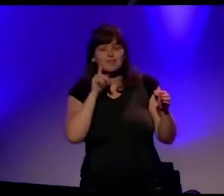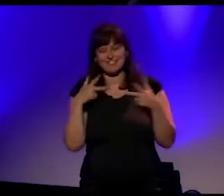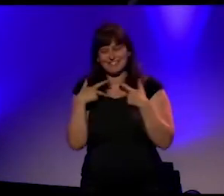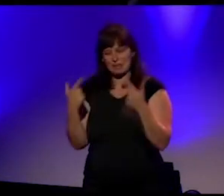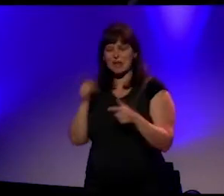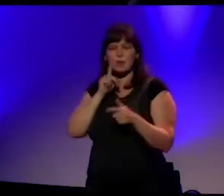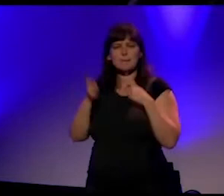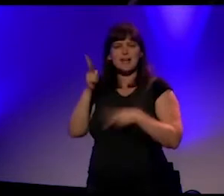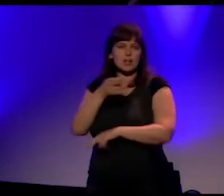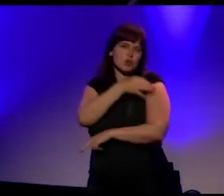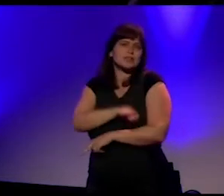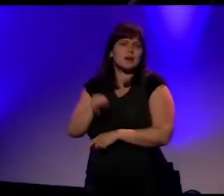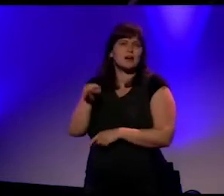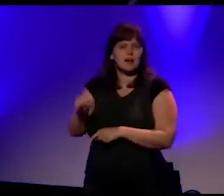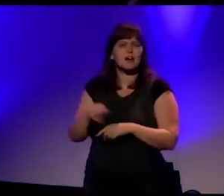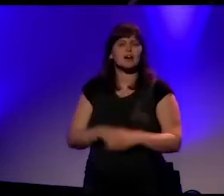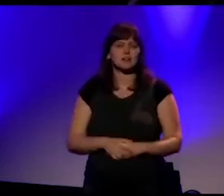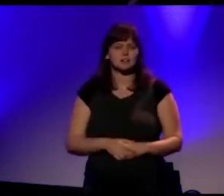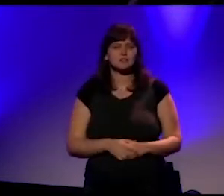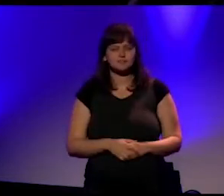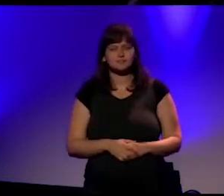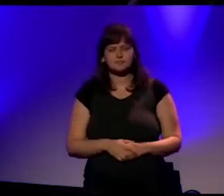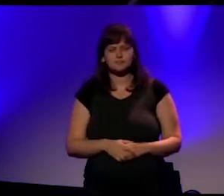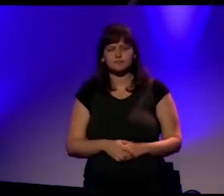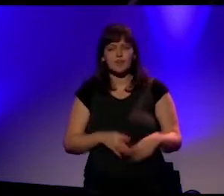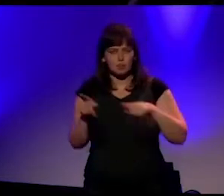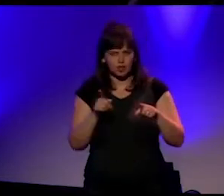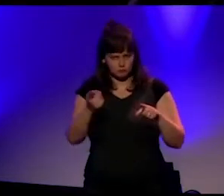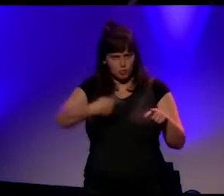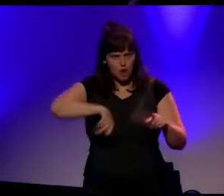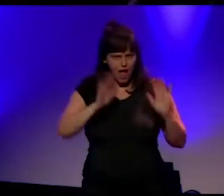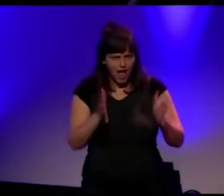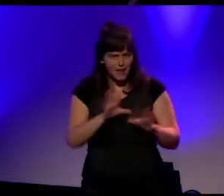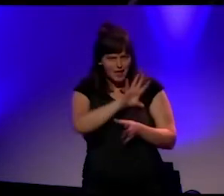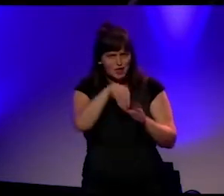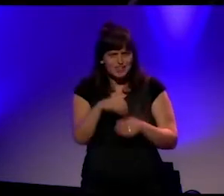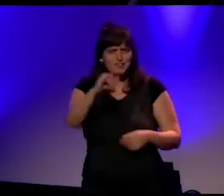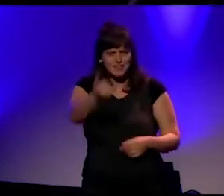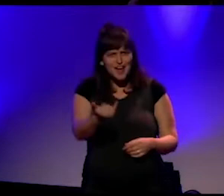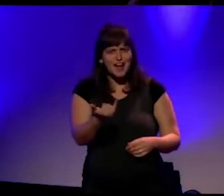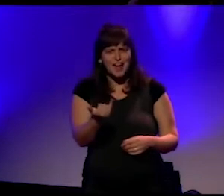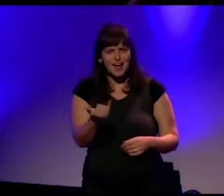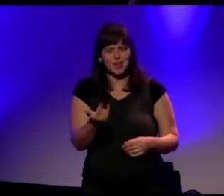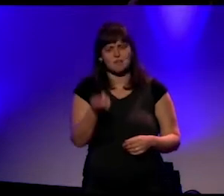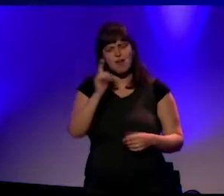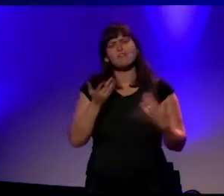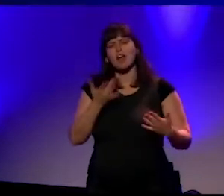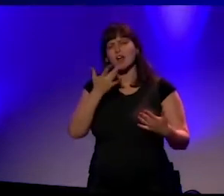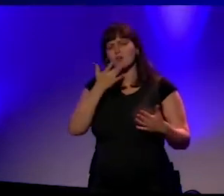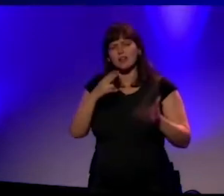Dus ja, wij zijn al inclusief. Maar iets wat ik vandaag wel sterk wil bekleimtonen, is dat